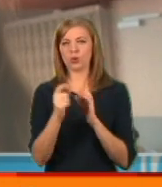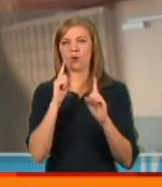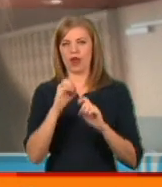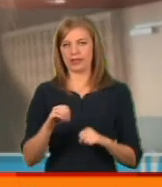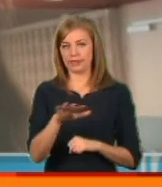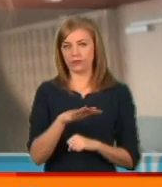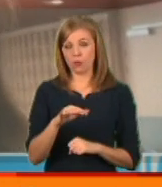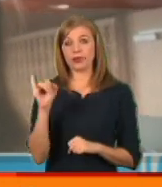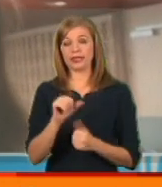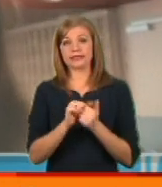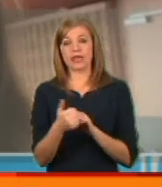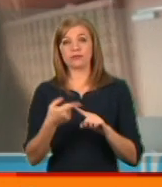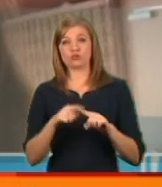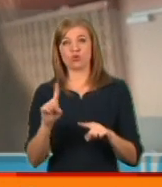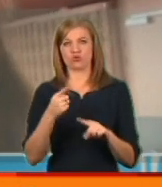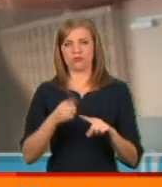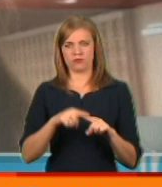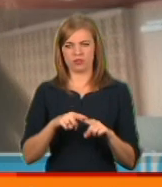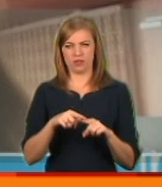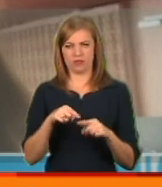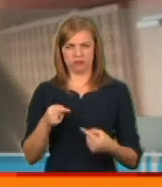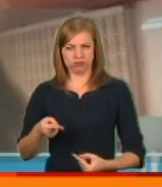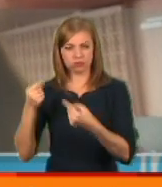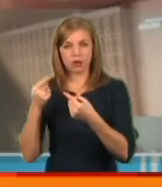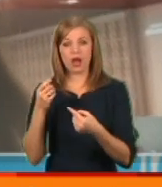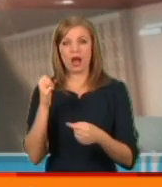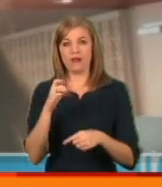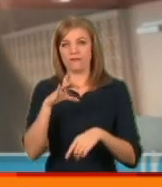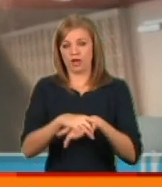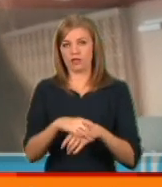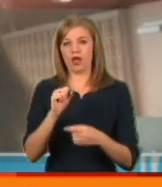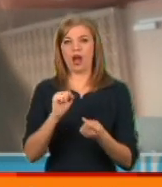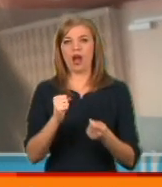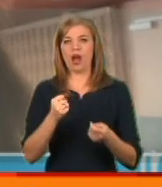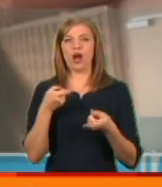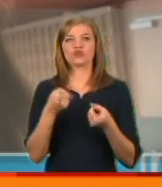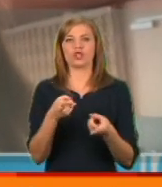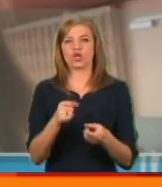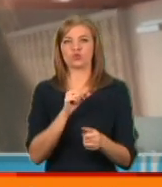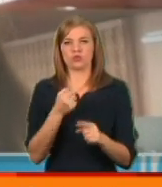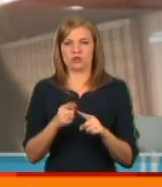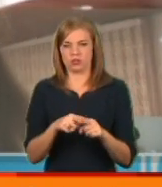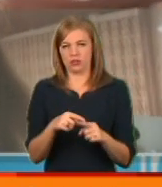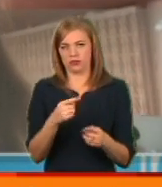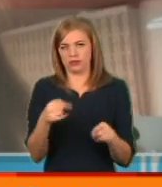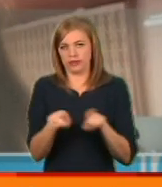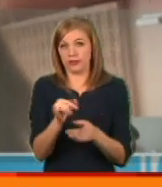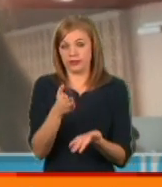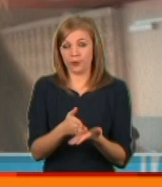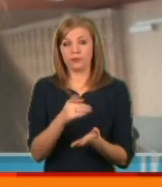Європи. І замість того, щоб це засудити, як фактично акт шантажу, нічого іншого це не може бути,